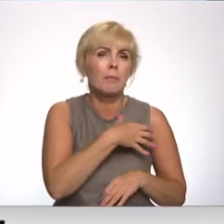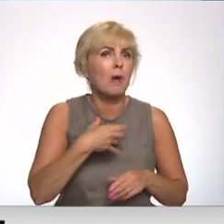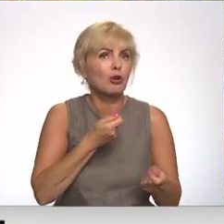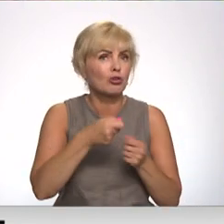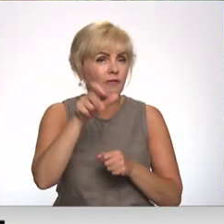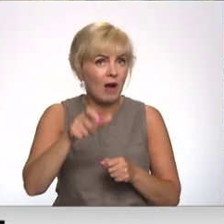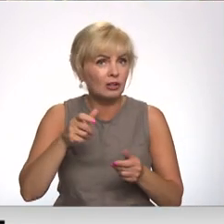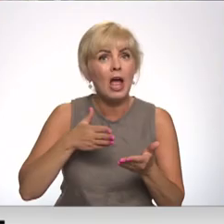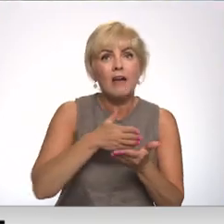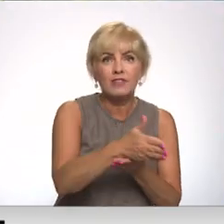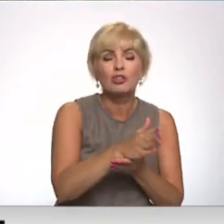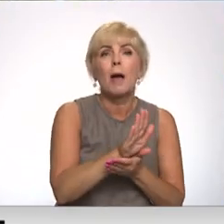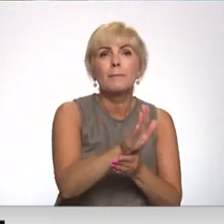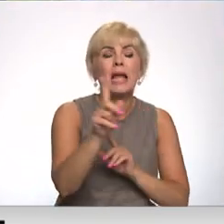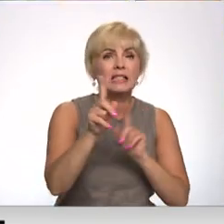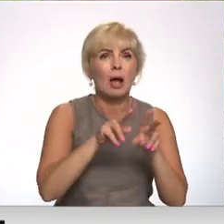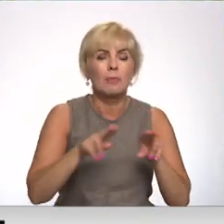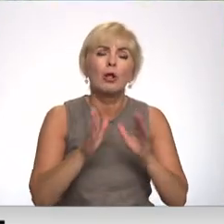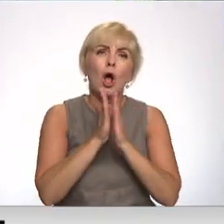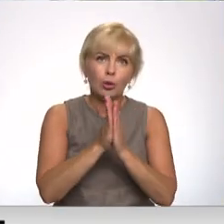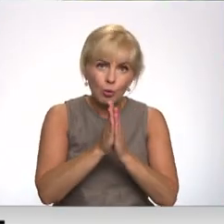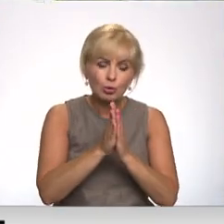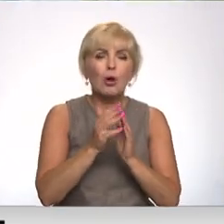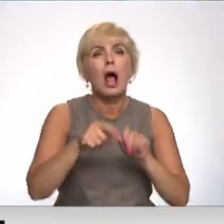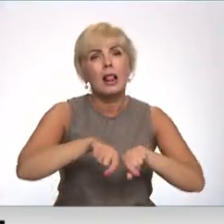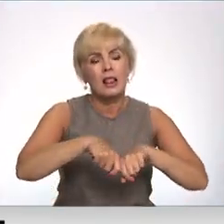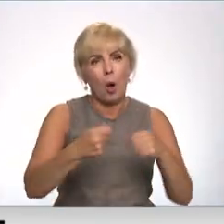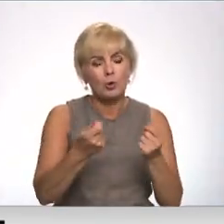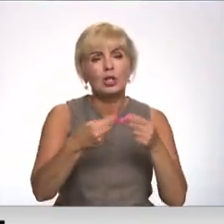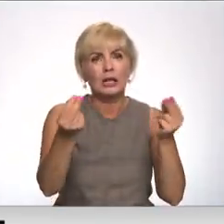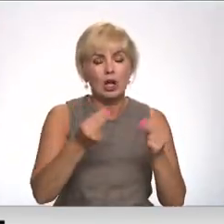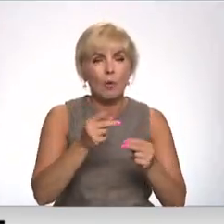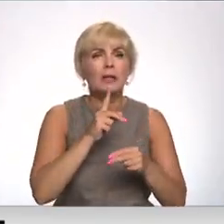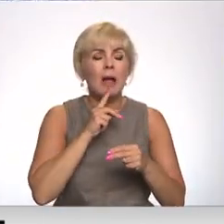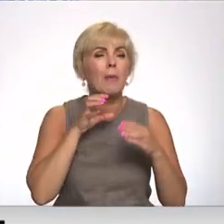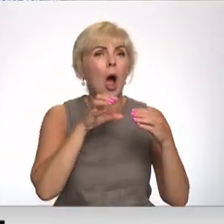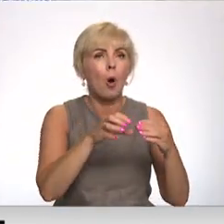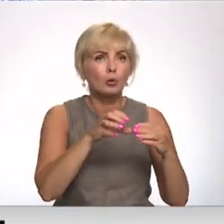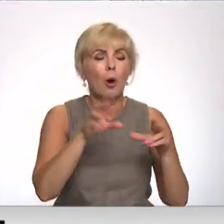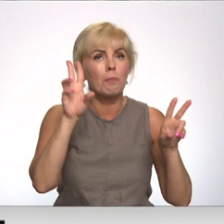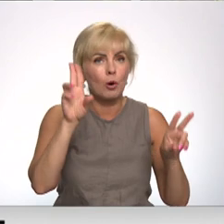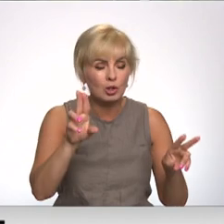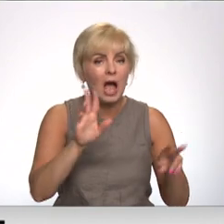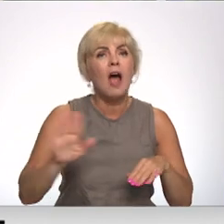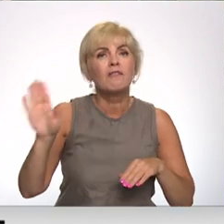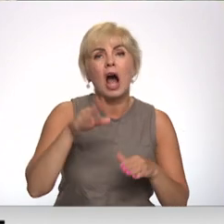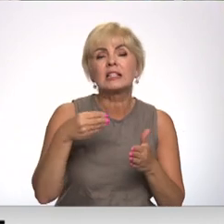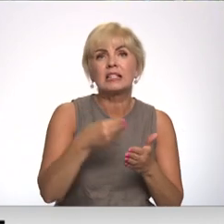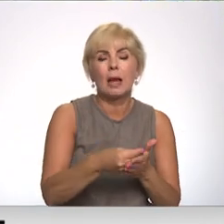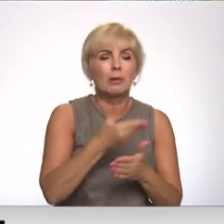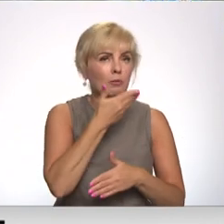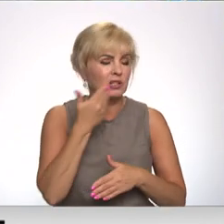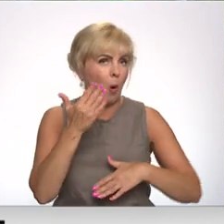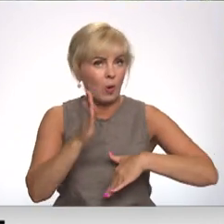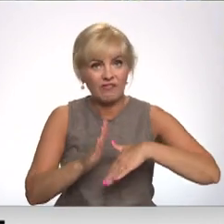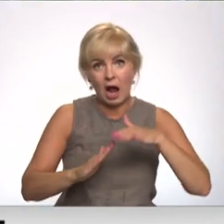kas vairsies pie sātīkstums ministra, lūdzot nekavējoties lavas līguma ar Liepājas autobusu parku un atzīt, ka valsts iepirkums nav bijis kvalitatīvs.